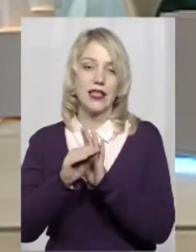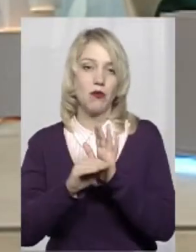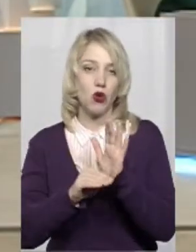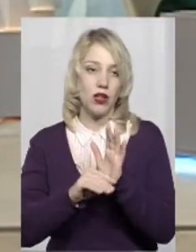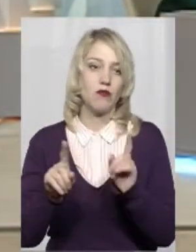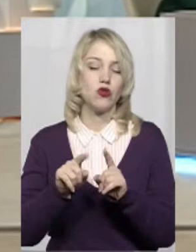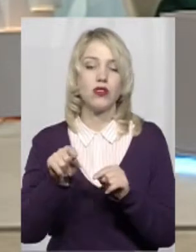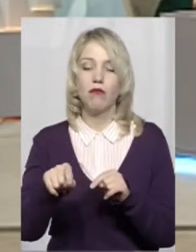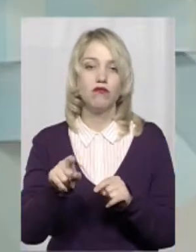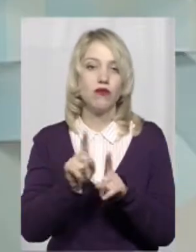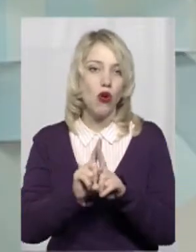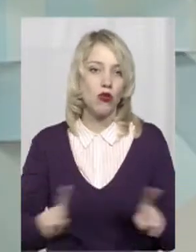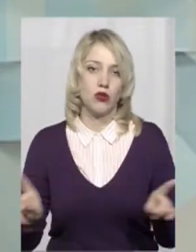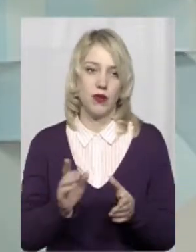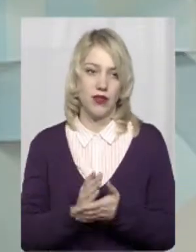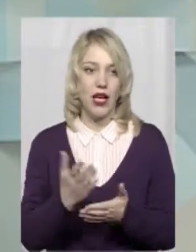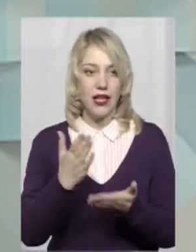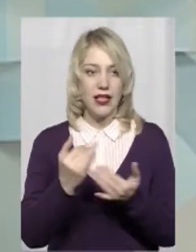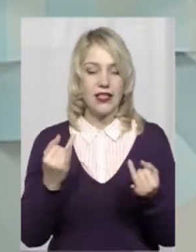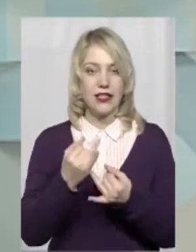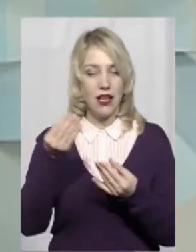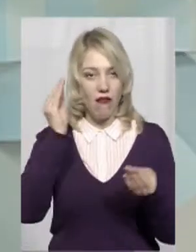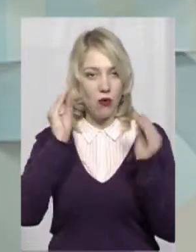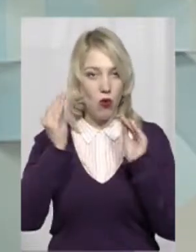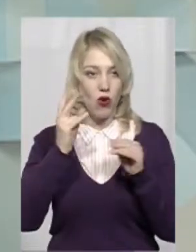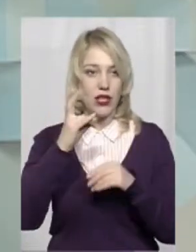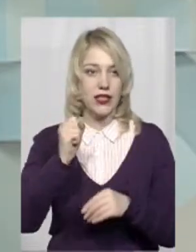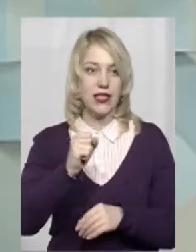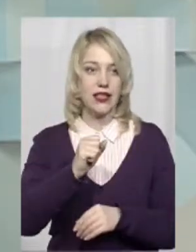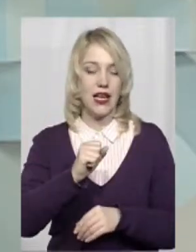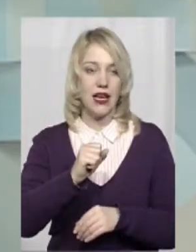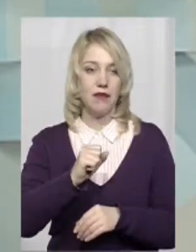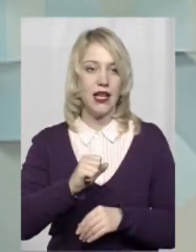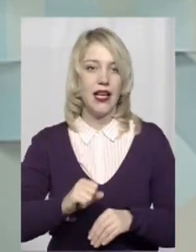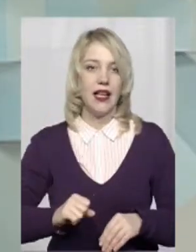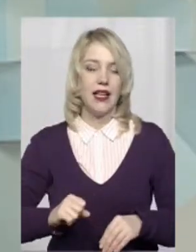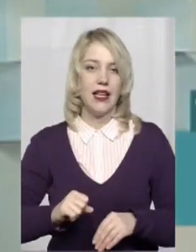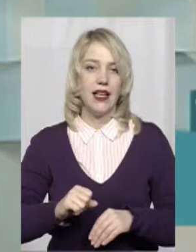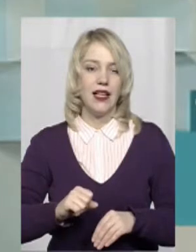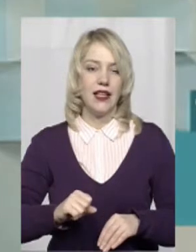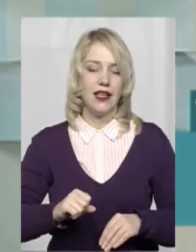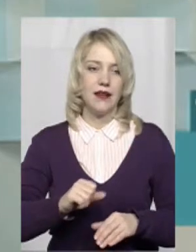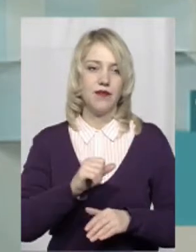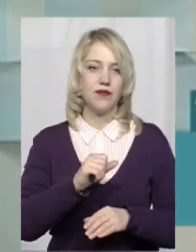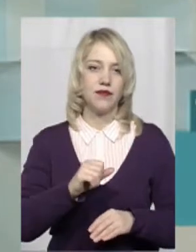особливого? Є цікаві погляди на саме деокупацію Донбасу, наприклад.